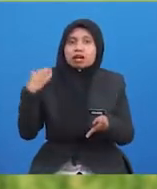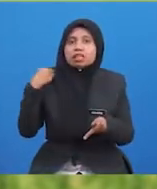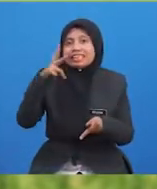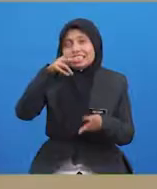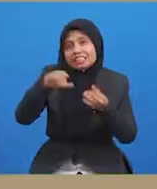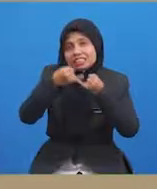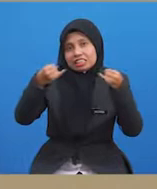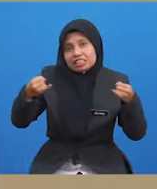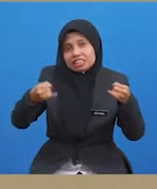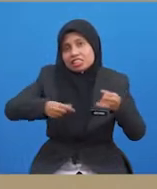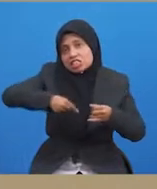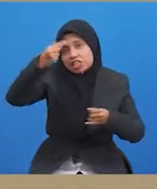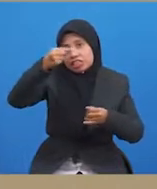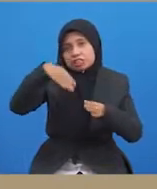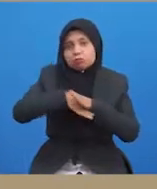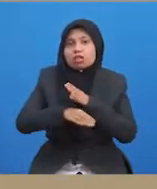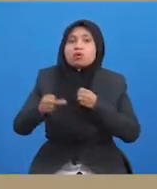keagresifan dalam sukan.